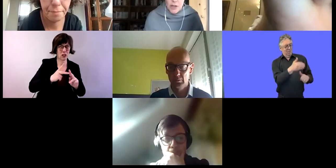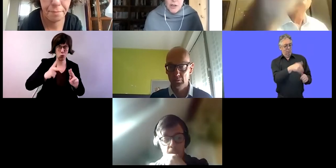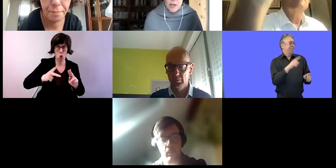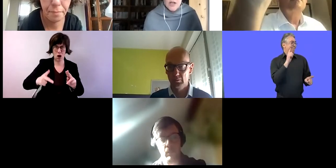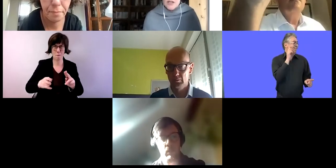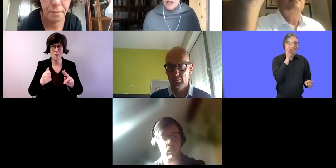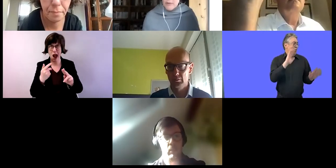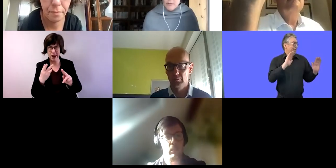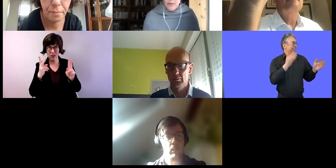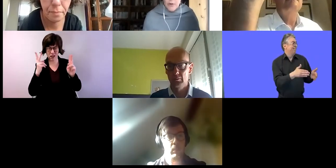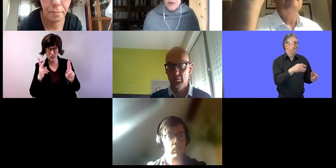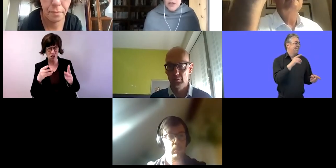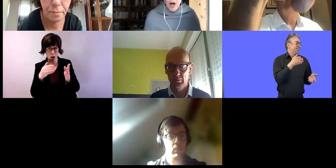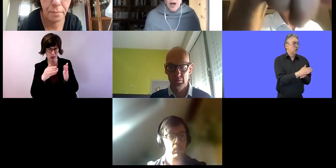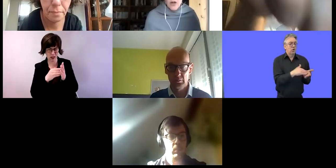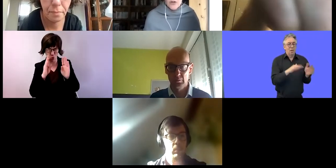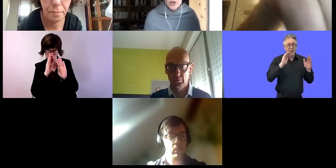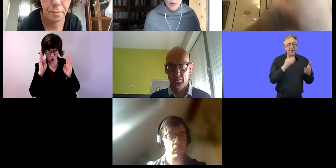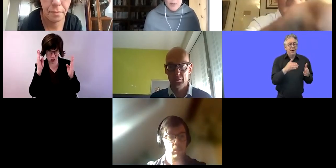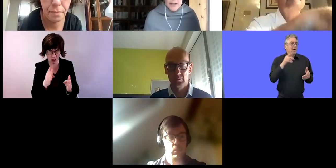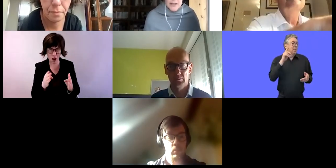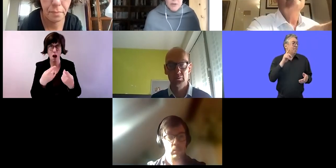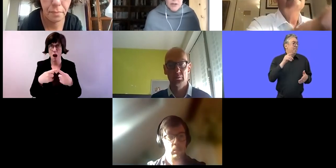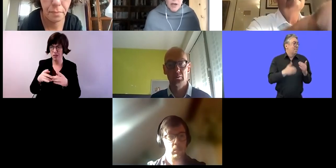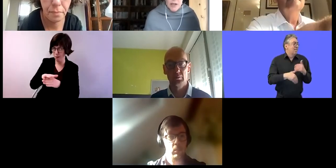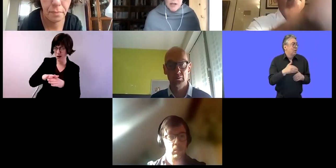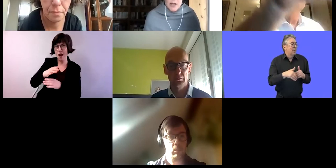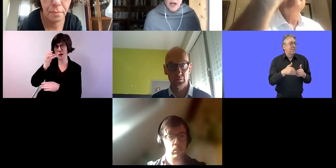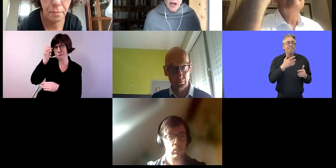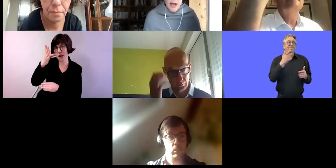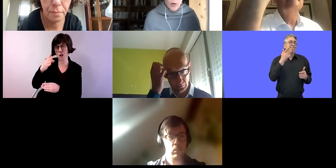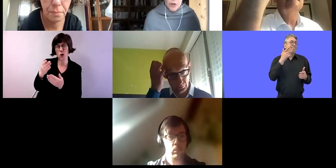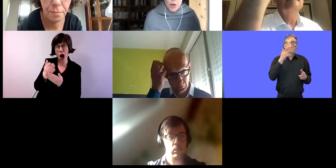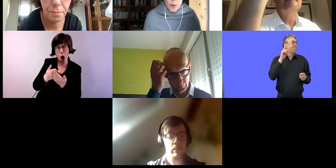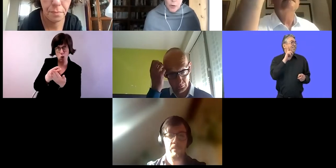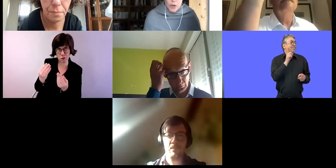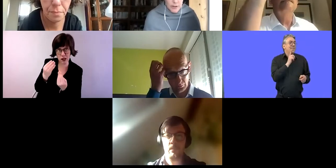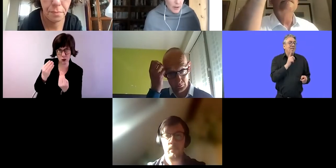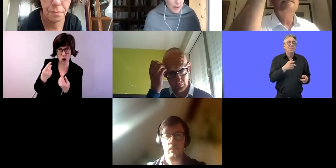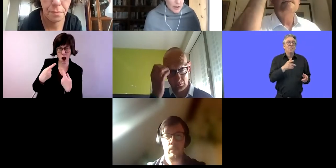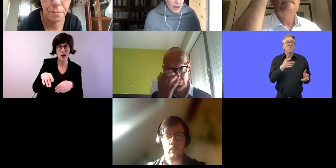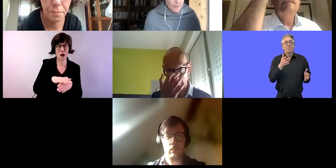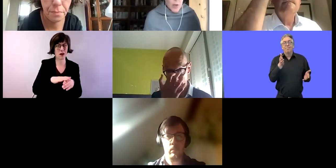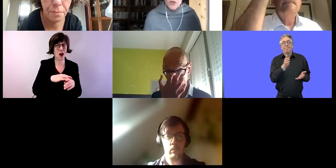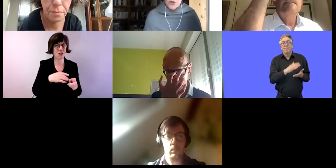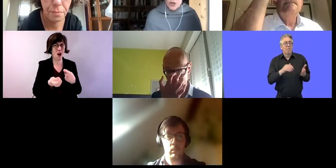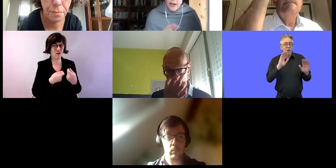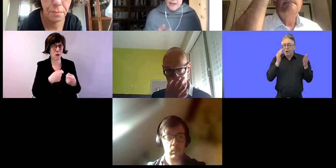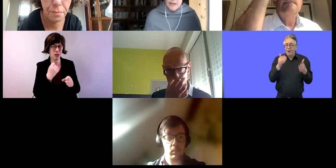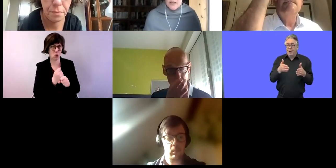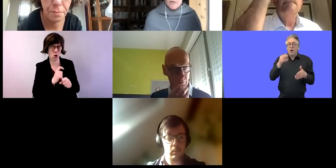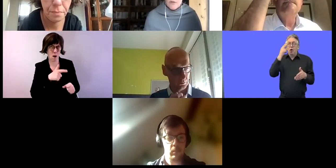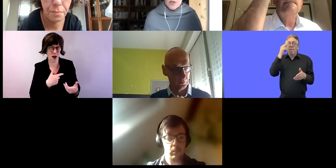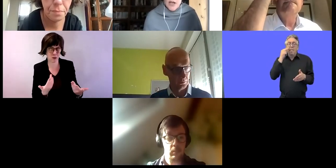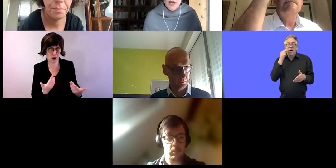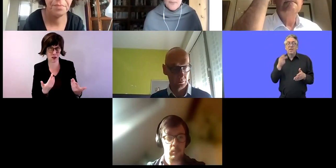auf bestimmte Behinderungen, manche auf den Bereich Bildung und Ausbildung, manche auf den Bereich Vermittlung von Arbeitsplätzen und